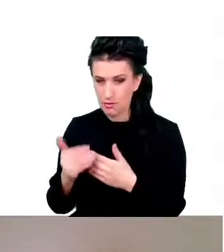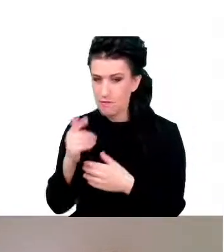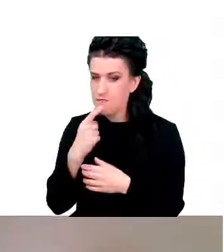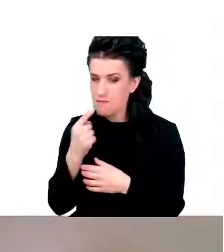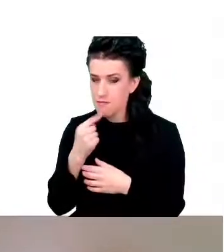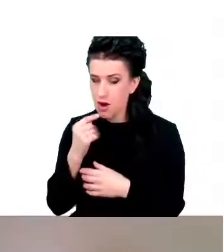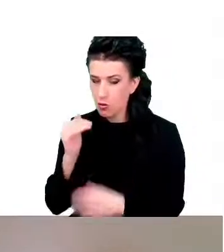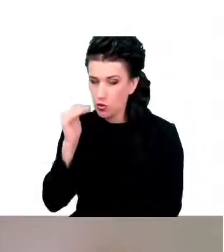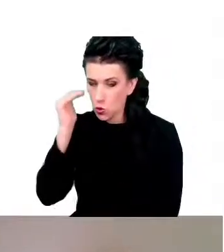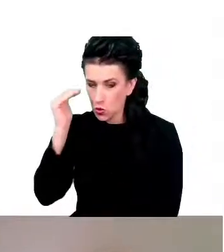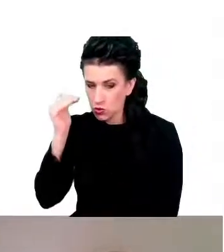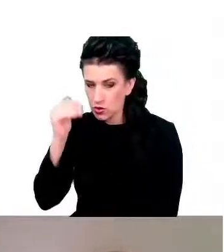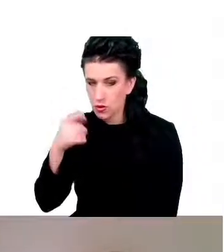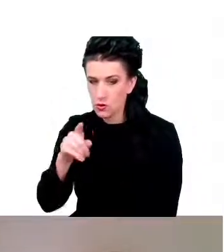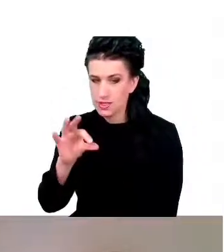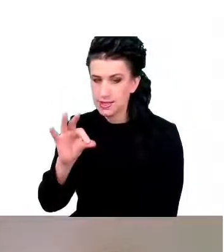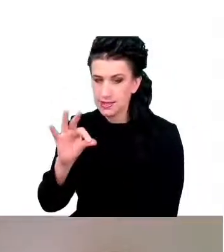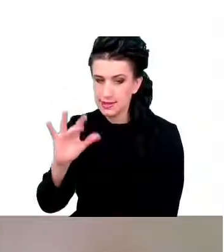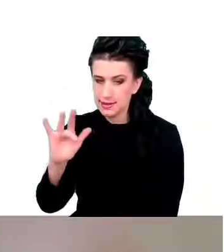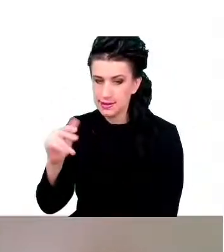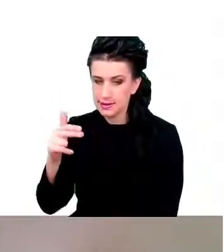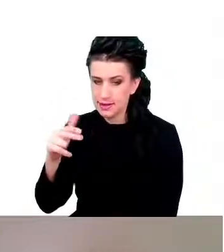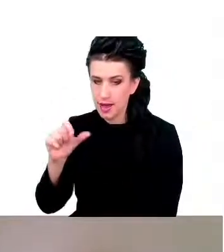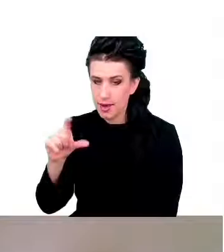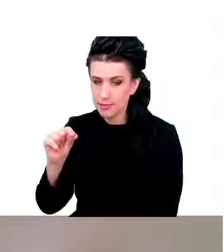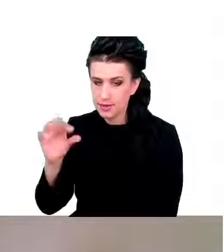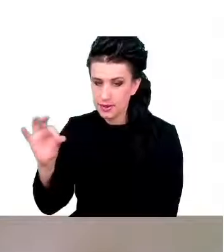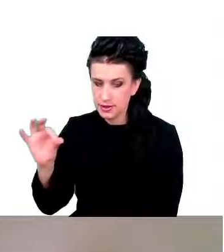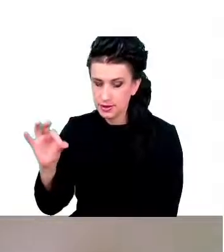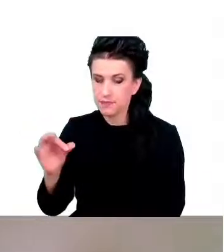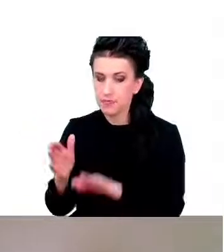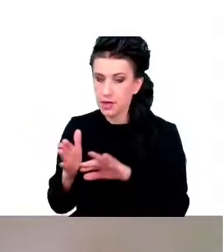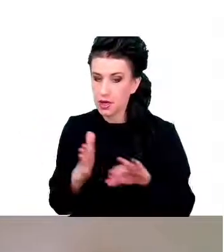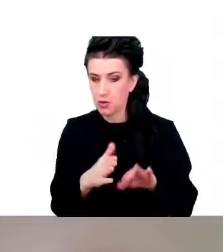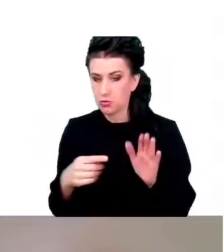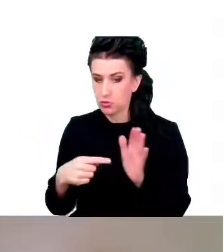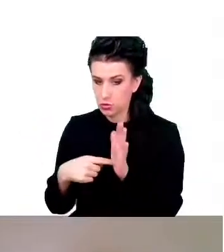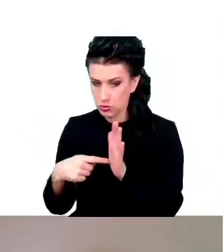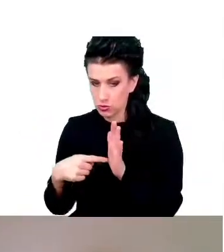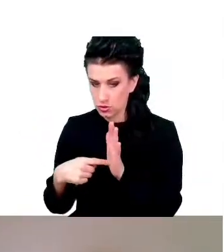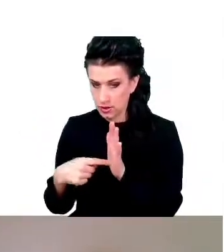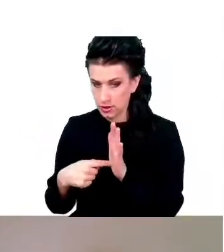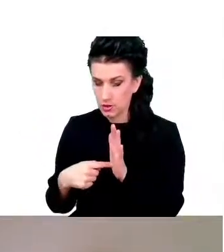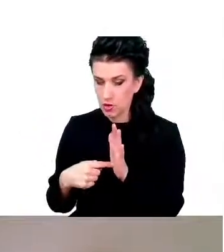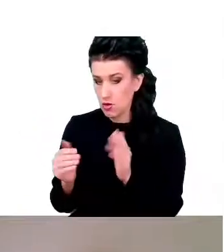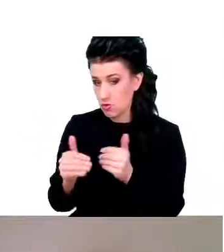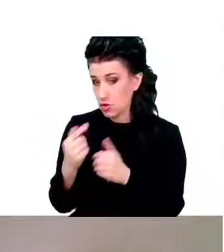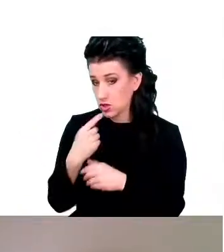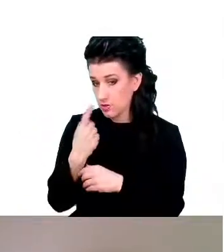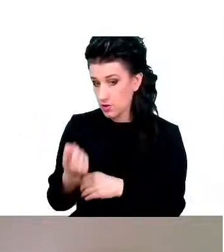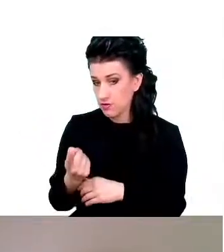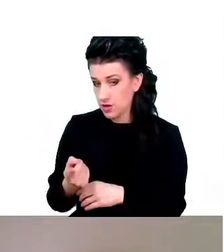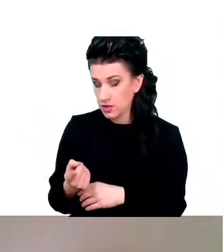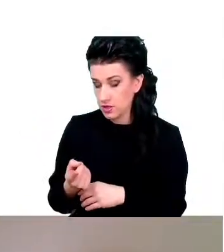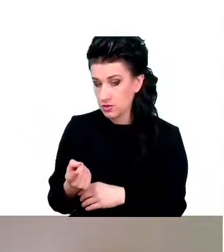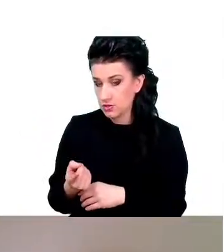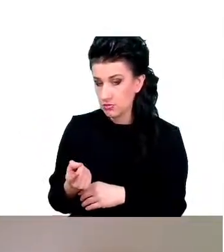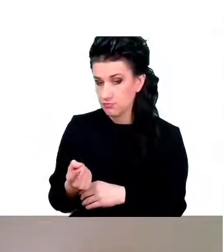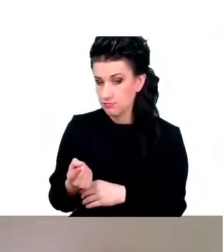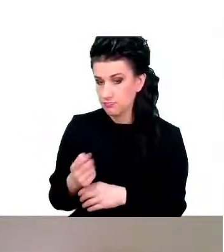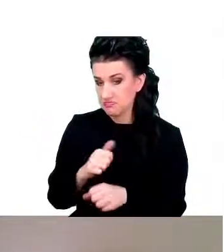a oprócz tego dochodzi do jakby